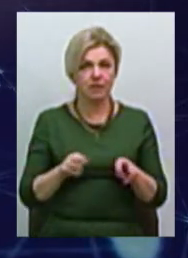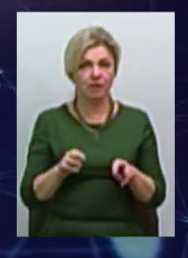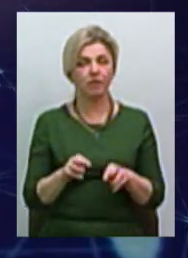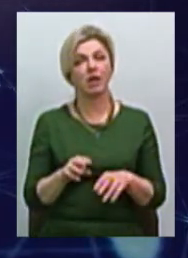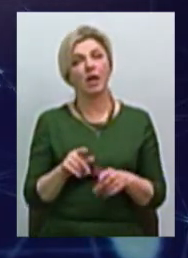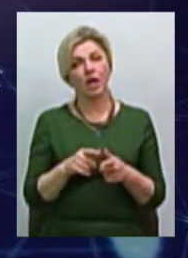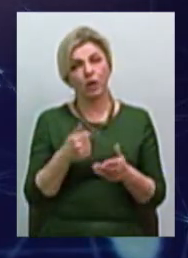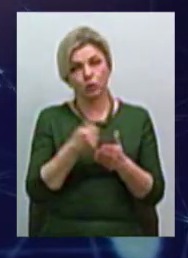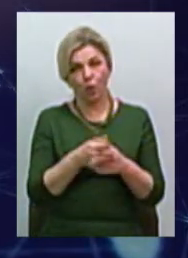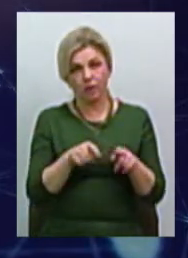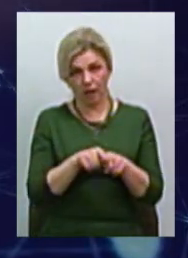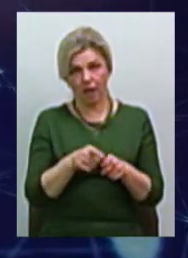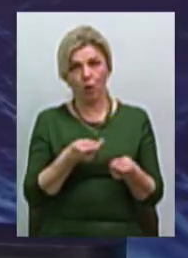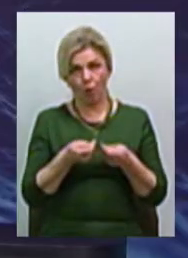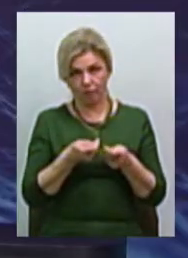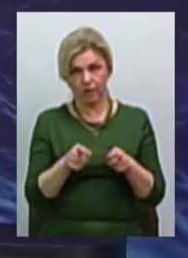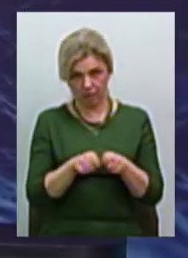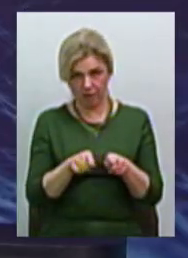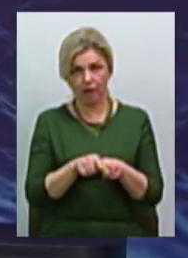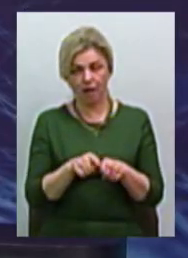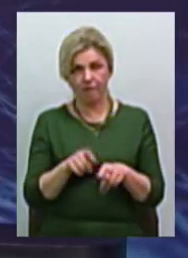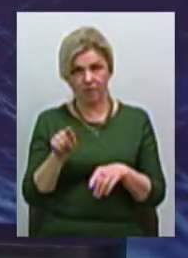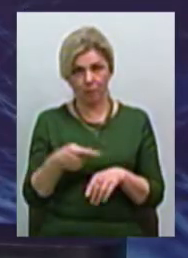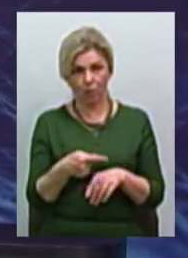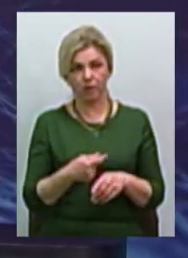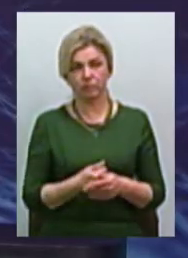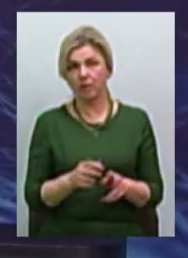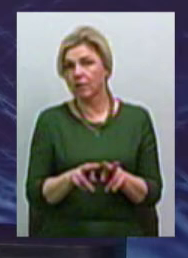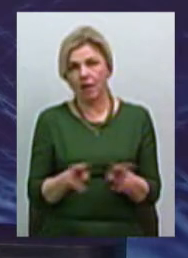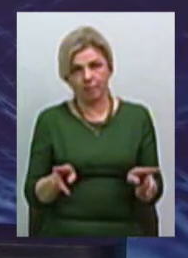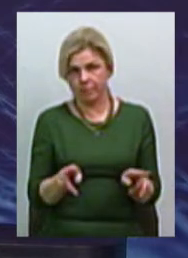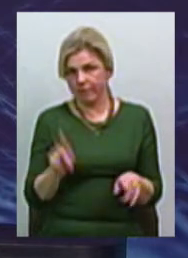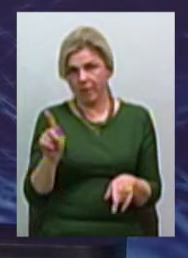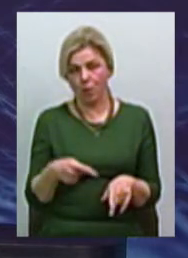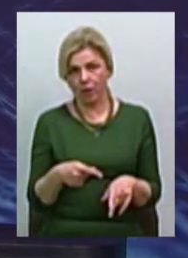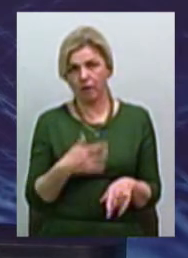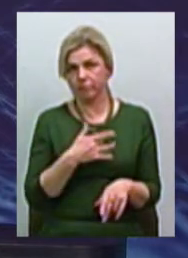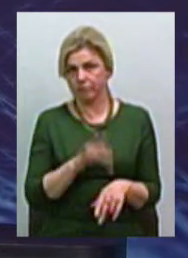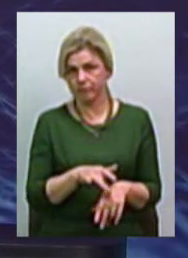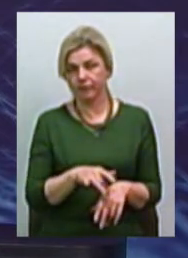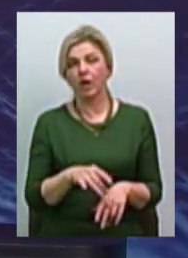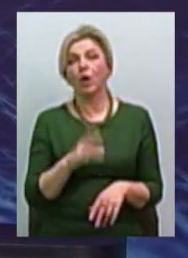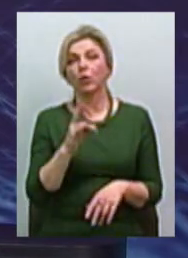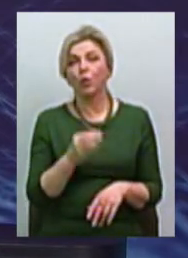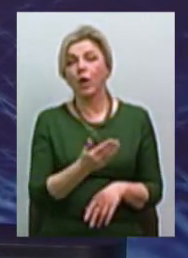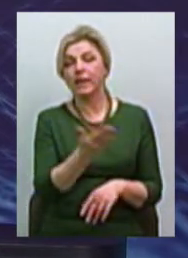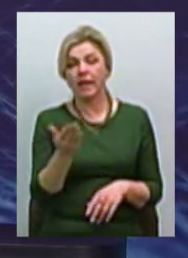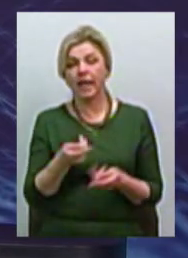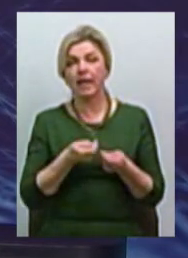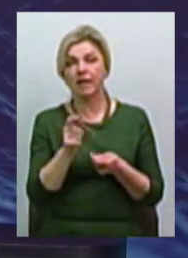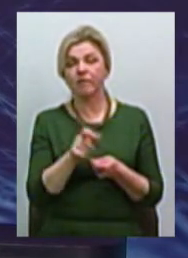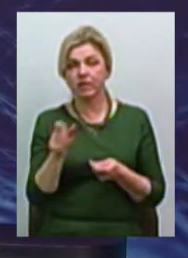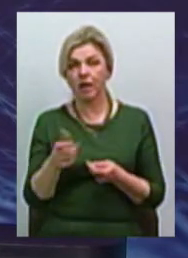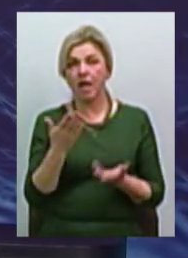цих керівників такі самі вимоги? На цих керівників такі самі вимоги, але на цих керівників, скажімо так, якщо ми не